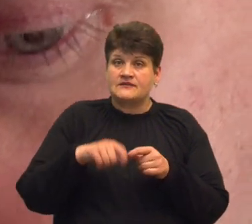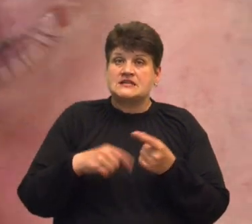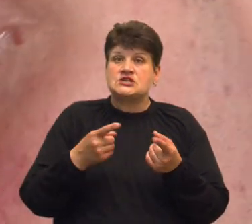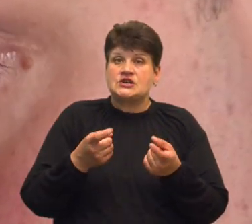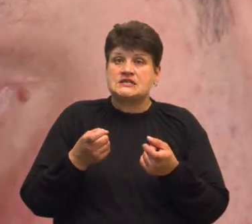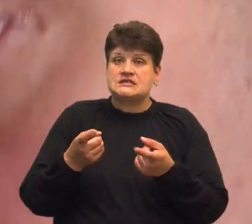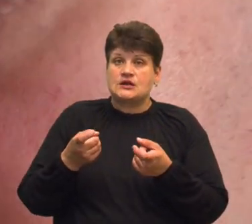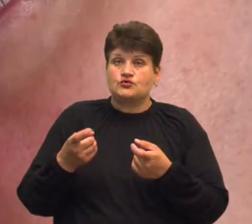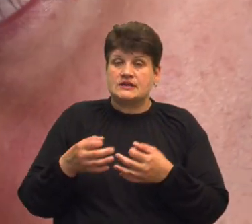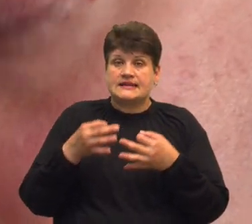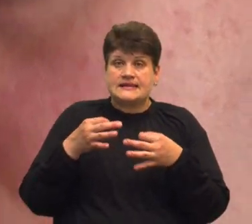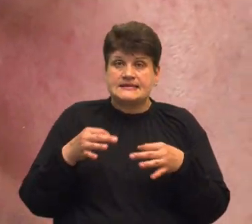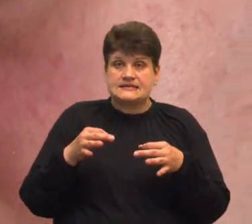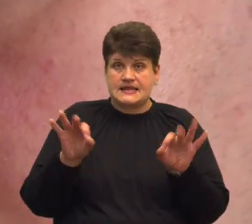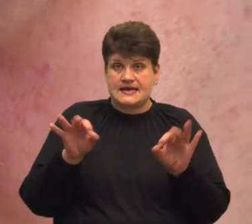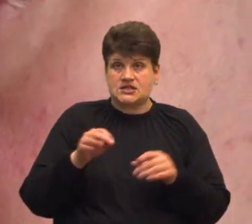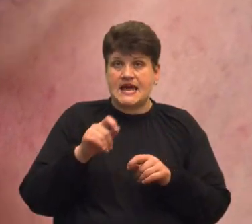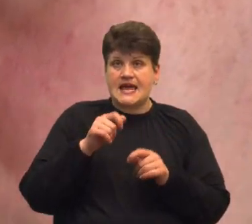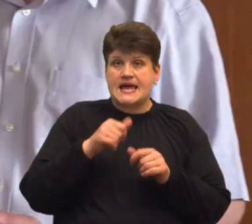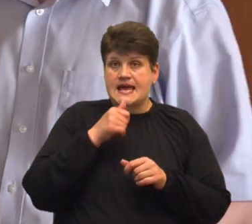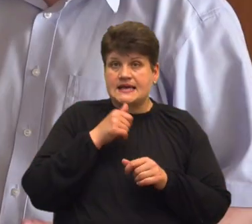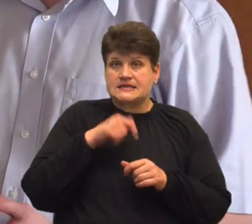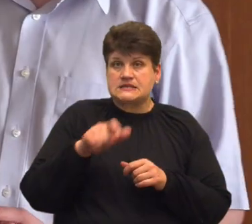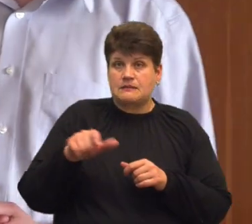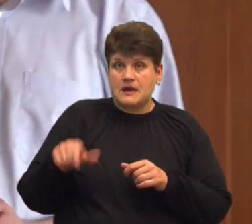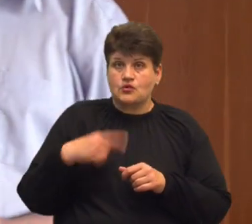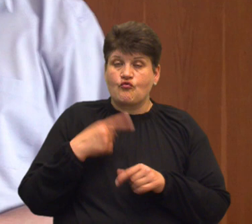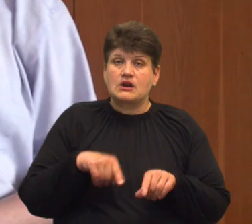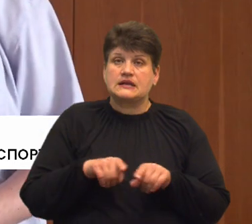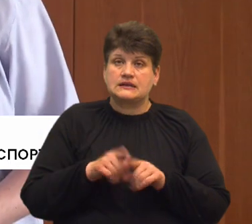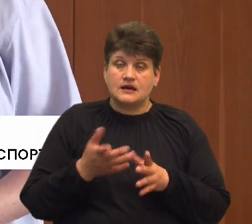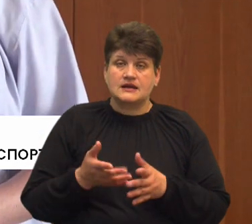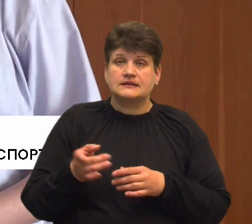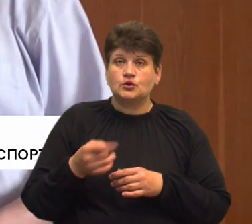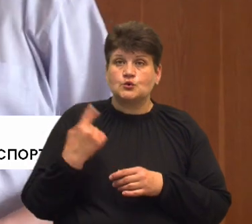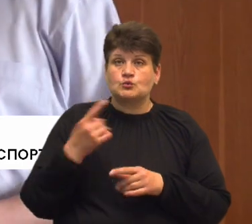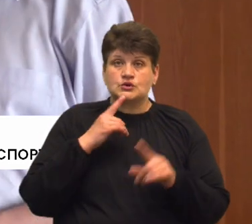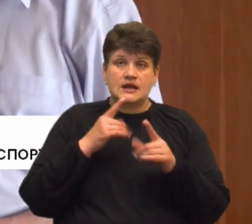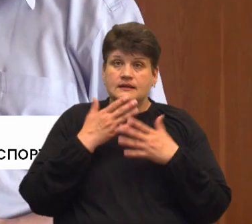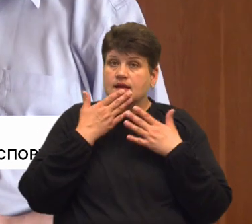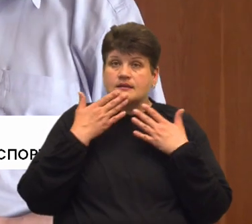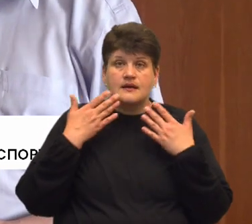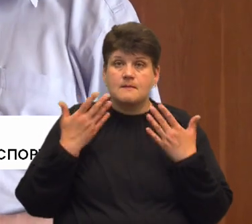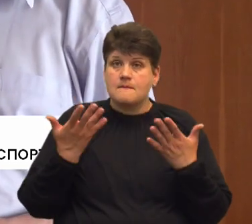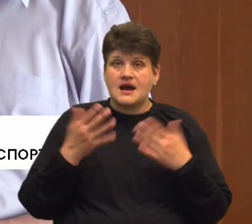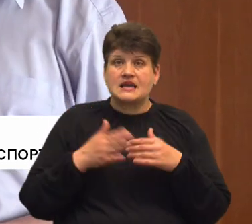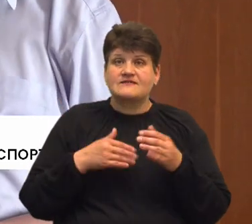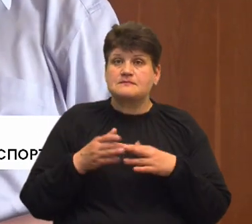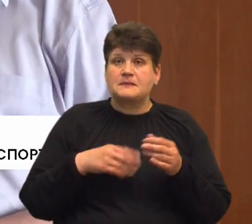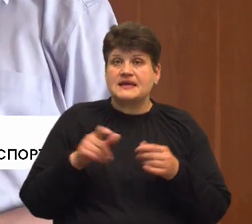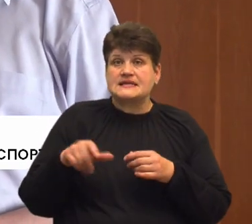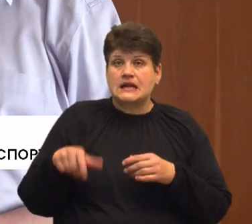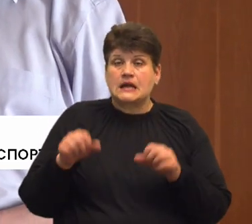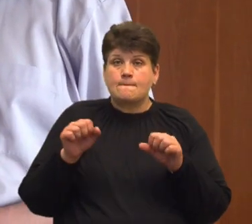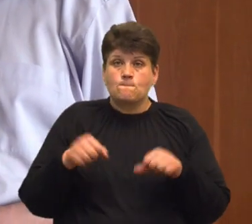незалежних експертів, Володимир Мисик відповідає так. Безпосередньо Тернопільська обласна рада не має спеціалістів, які можуть